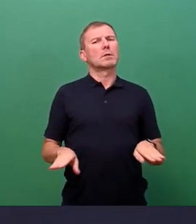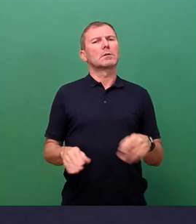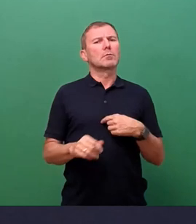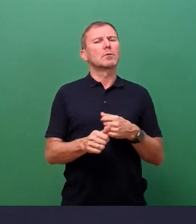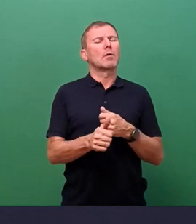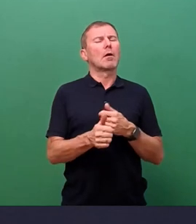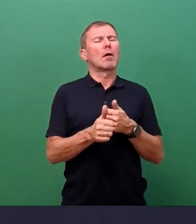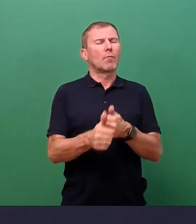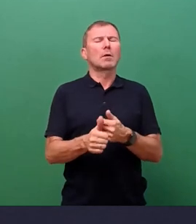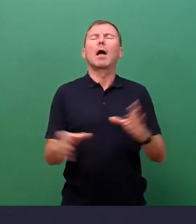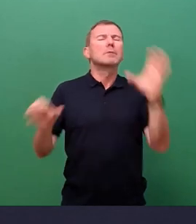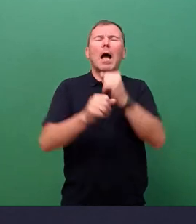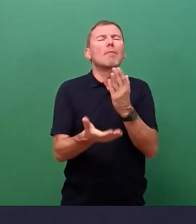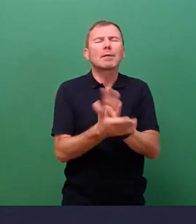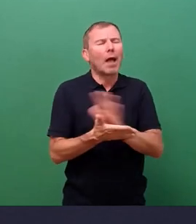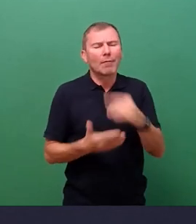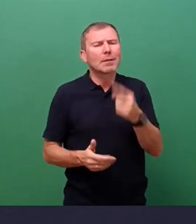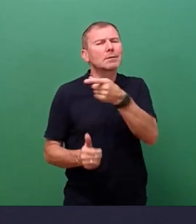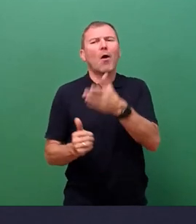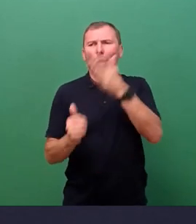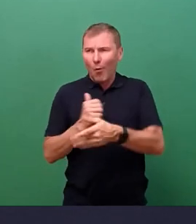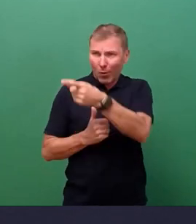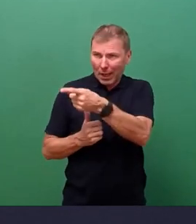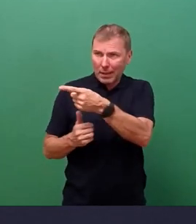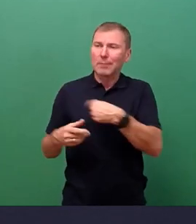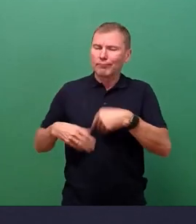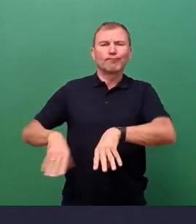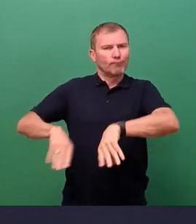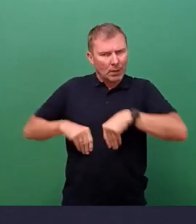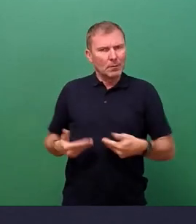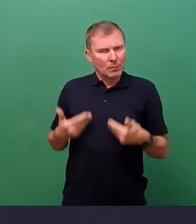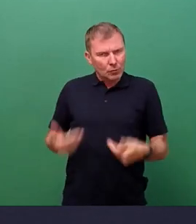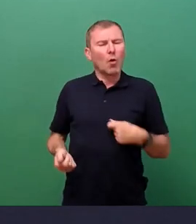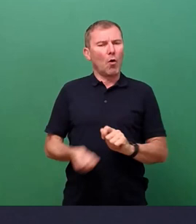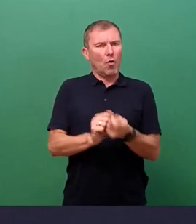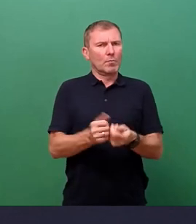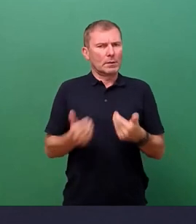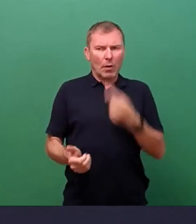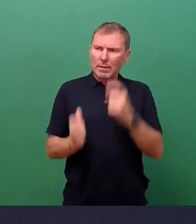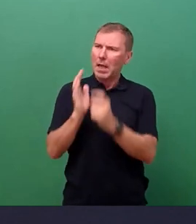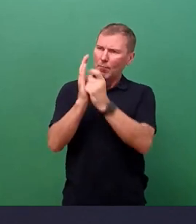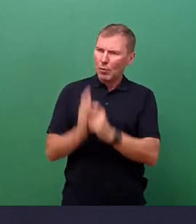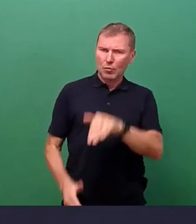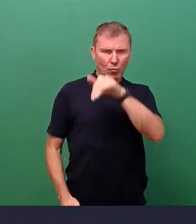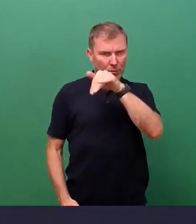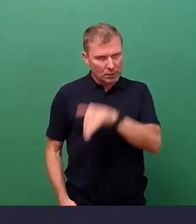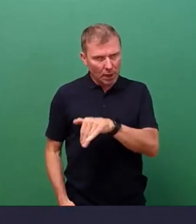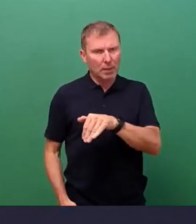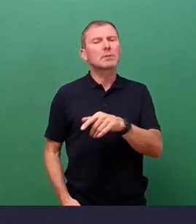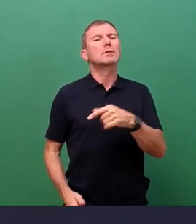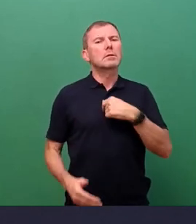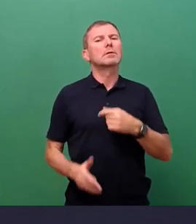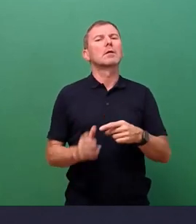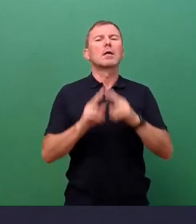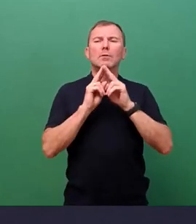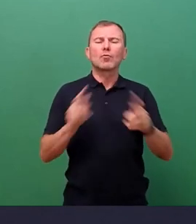kurzum, wir setzen dieses Urteil in jeglicher Hinsicht um. Und wir werden, sobald die Gründe vorliegen, dies auch noch in Ruhe